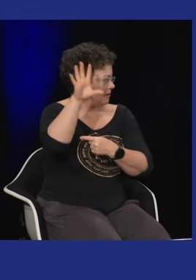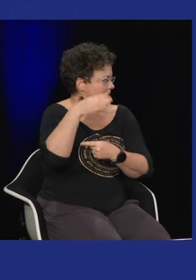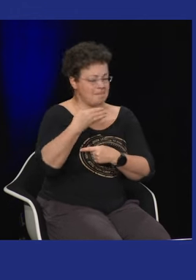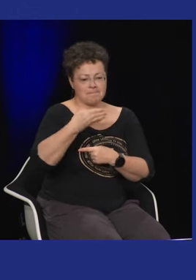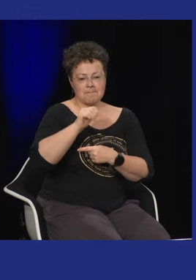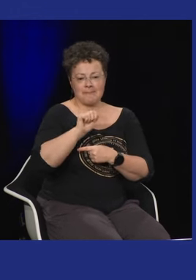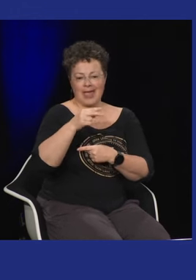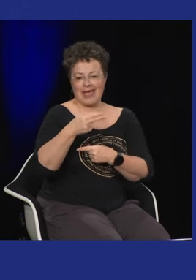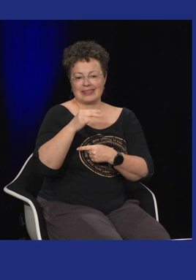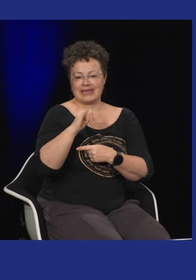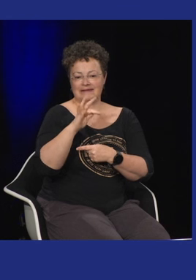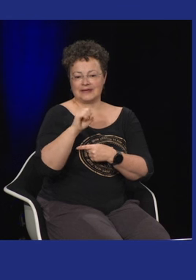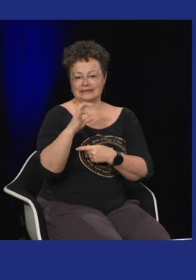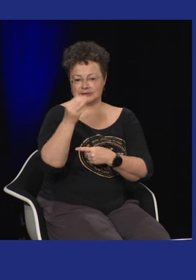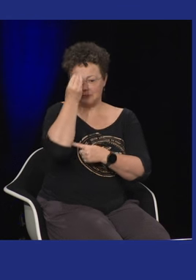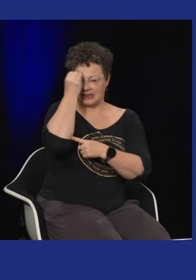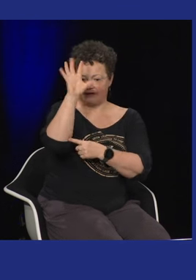créer quelque chose de faire un manifesto